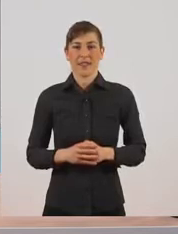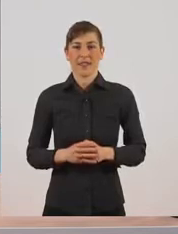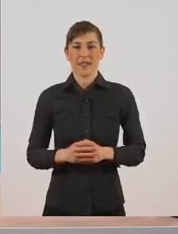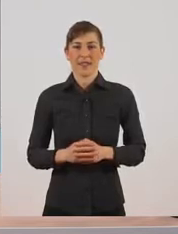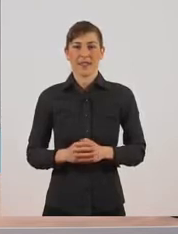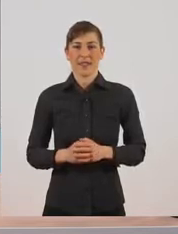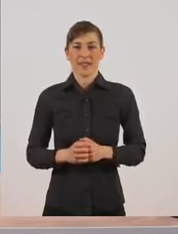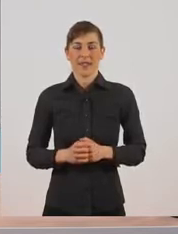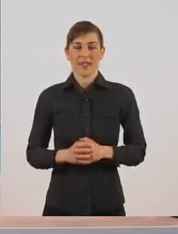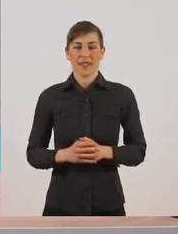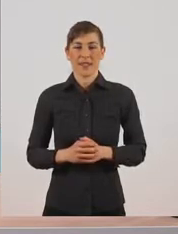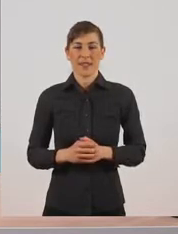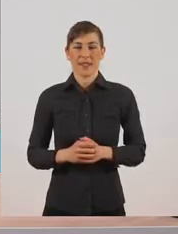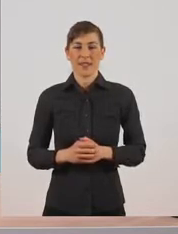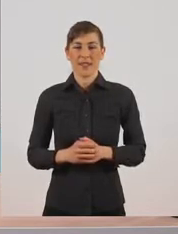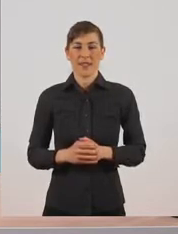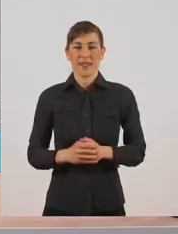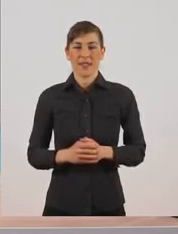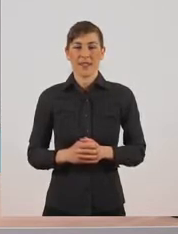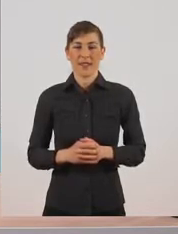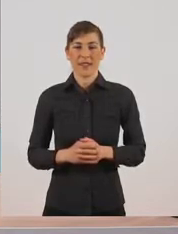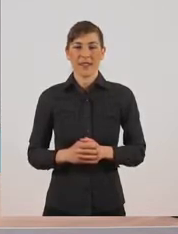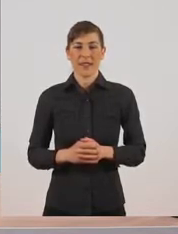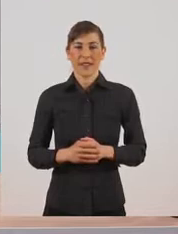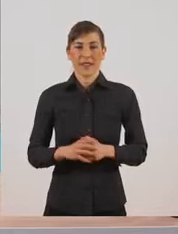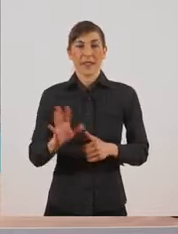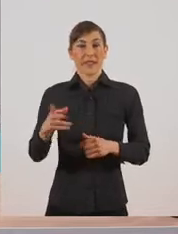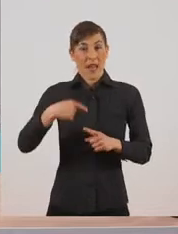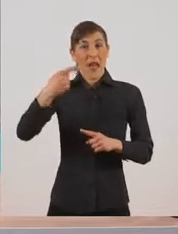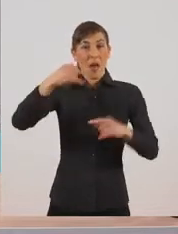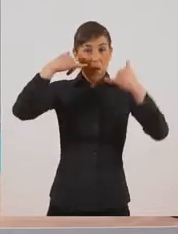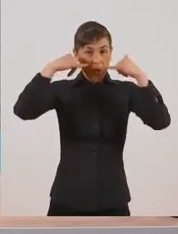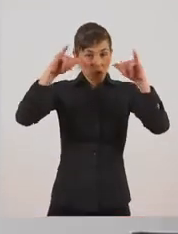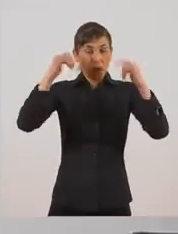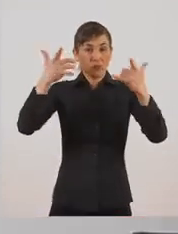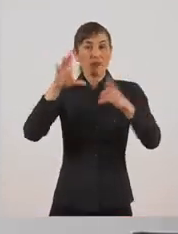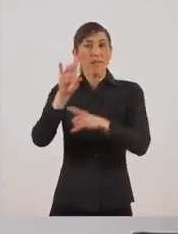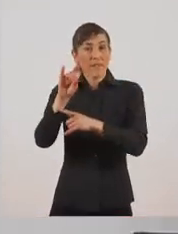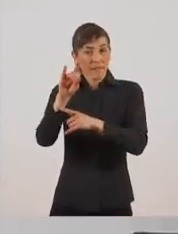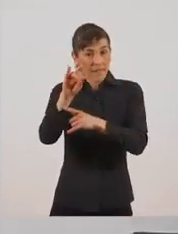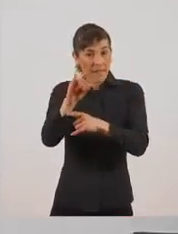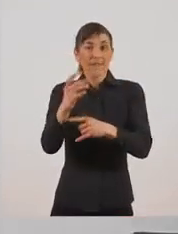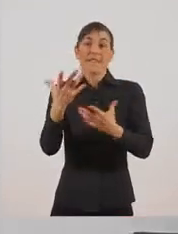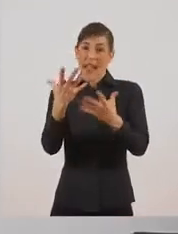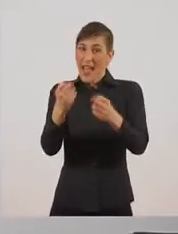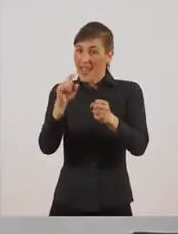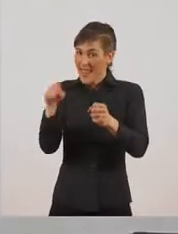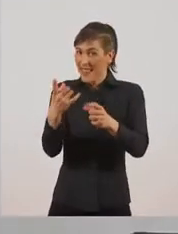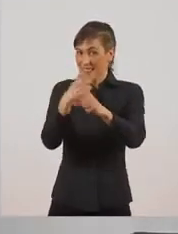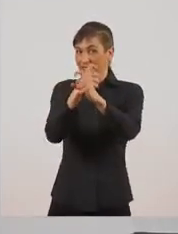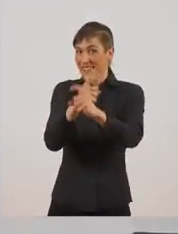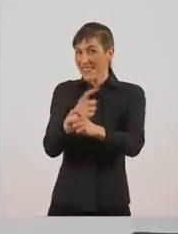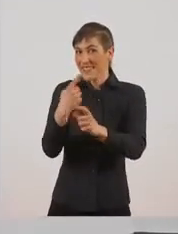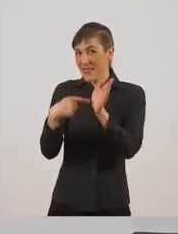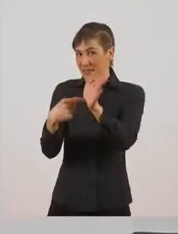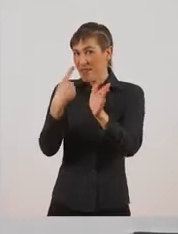Επόμενο ζώο και πολύ λυκείο είναι ο σκύλος. Βλέπουμε, ήδη μας έχουν βάλει τη σπονδυλική στήλη, άρα ανήκει στα